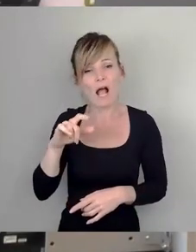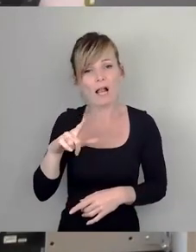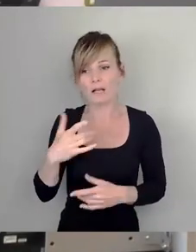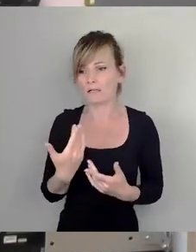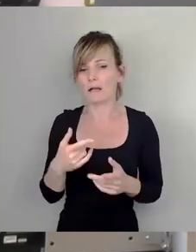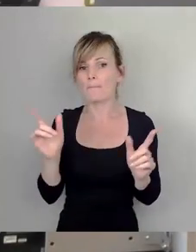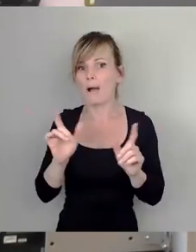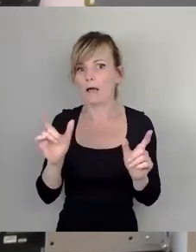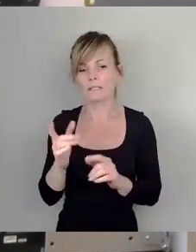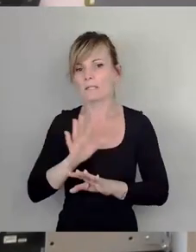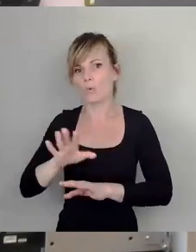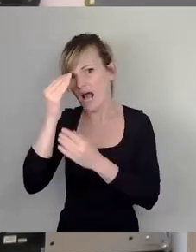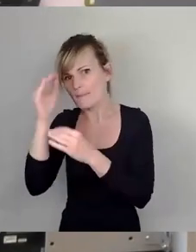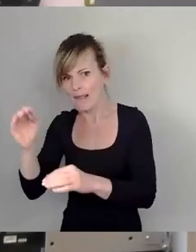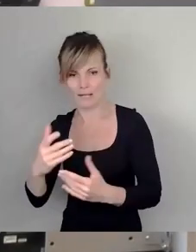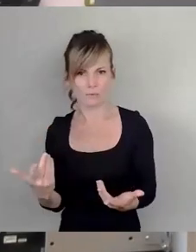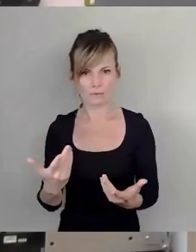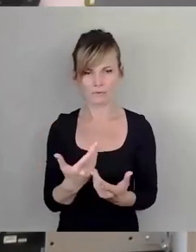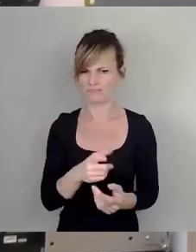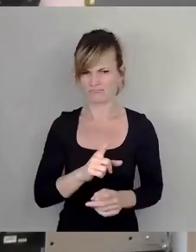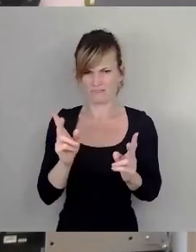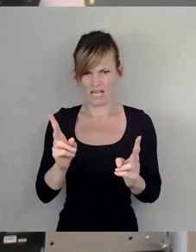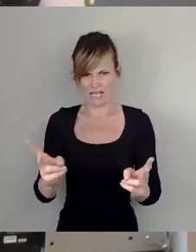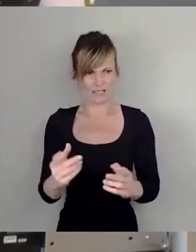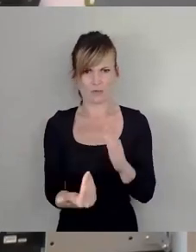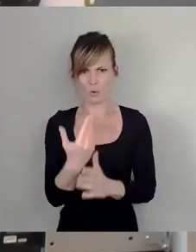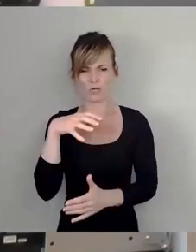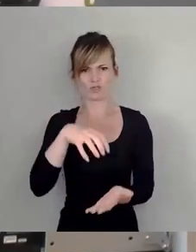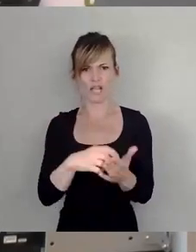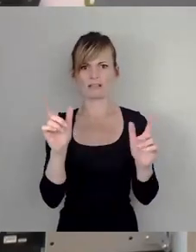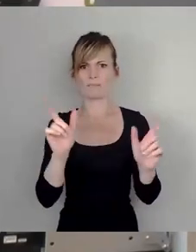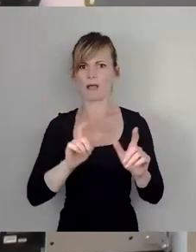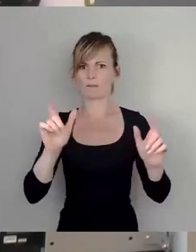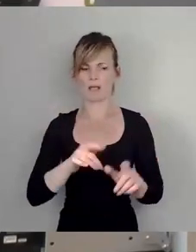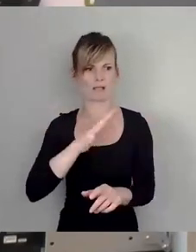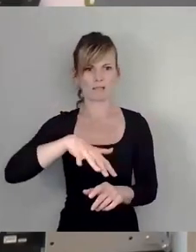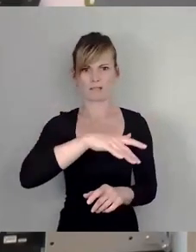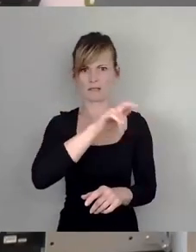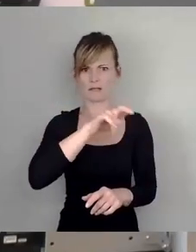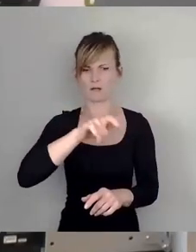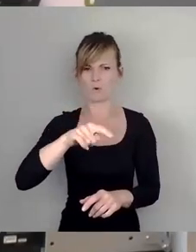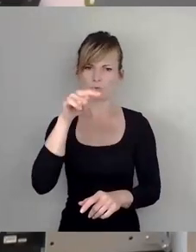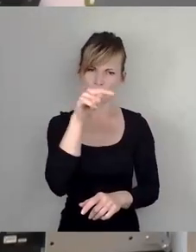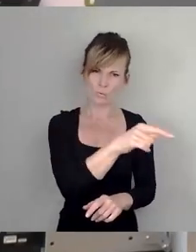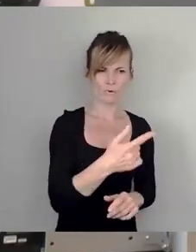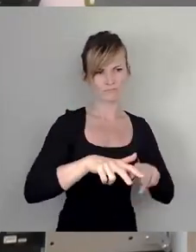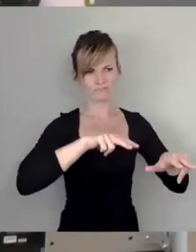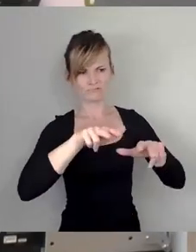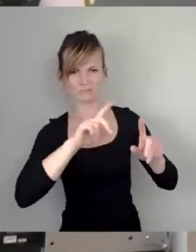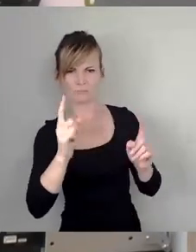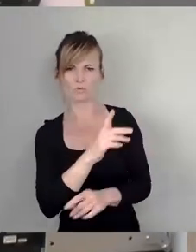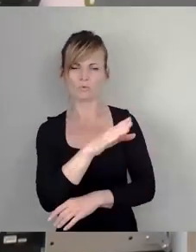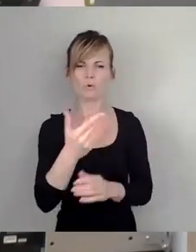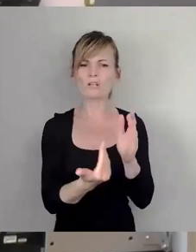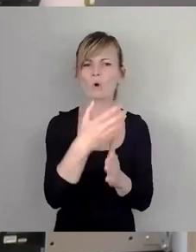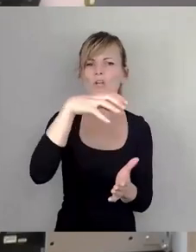ungerecht, dass nur die Neustadt die Partyleute sozusagen bewältigen muss. Und vielleicht